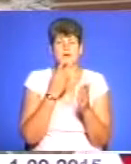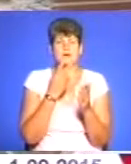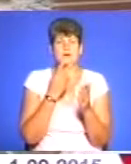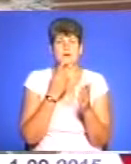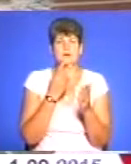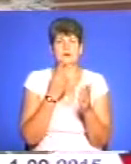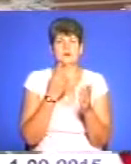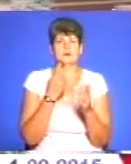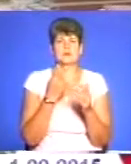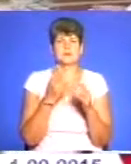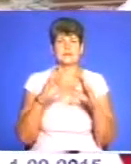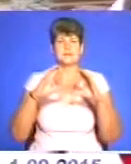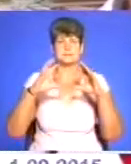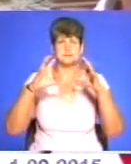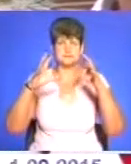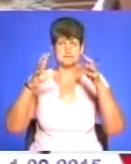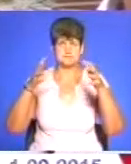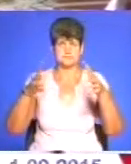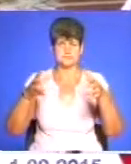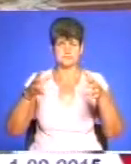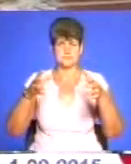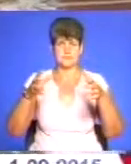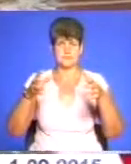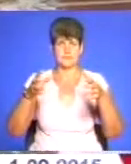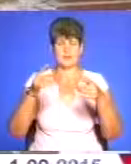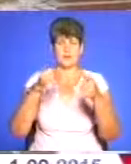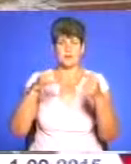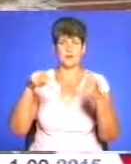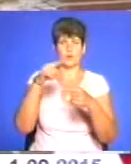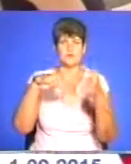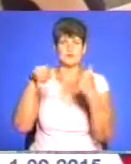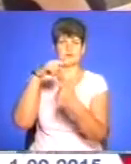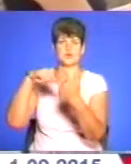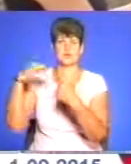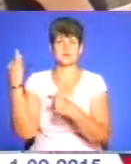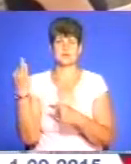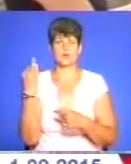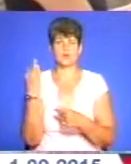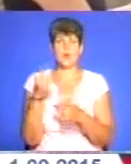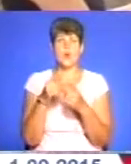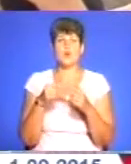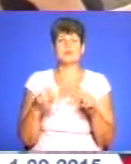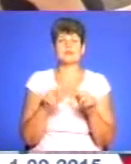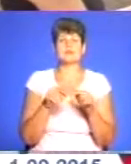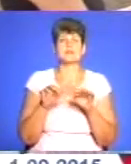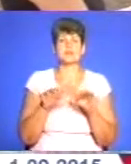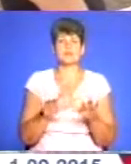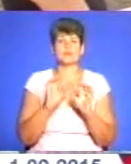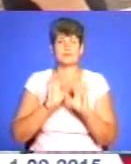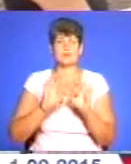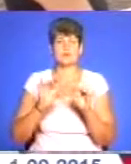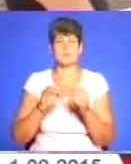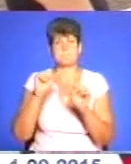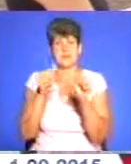земна куля і колесо історії. Організатори заходу розповідають, що пам'ятник